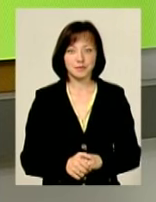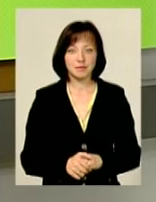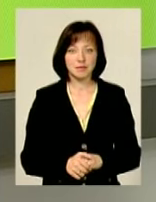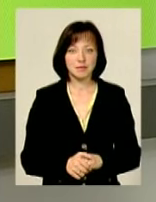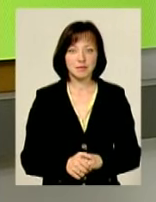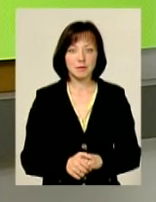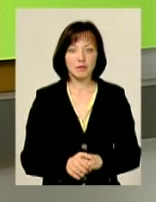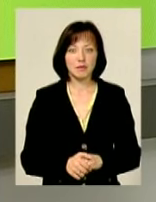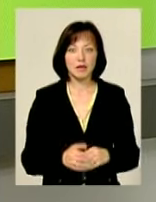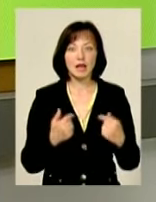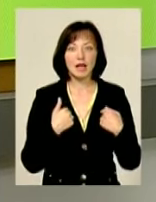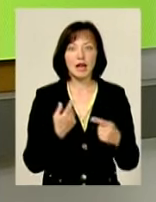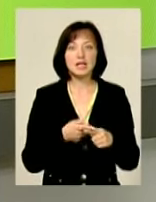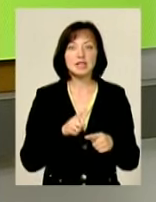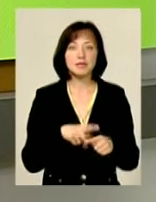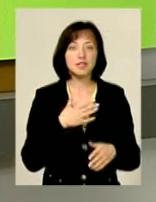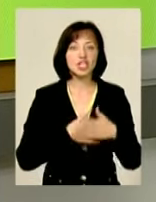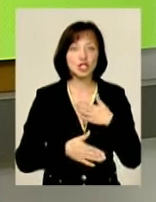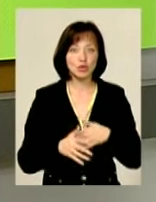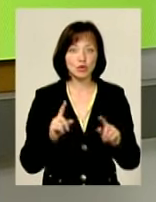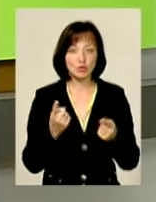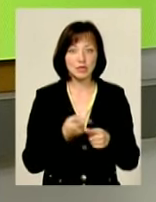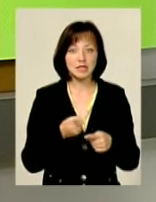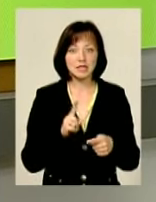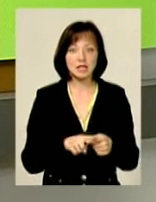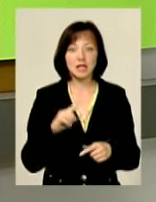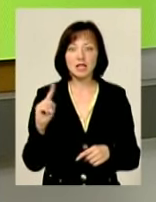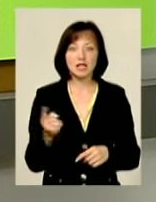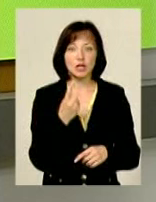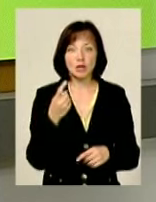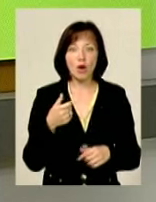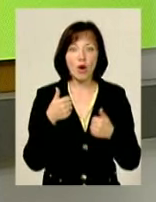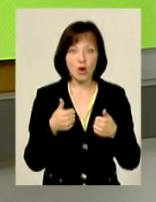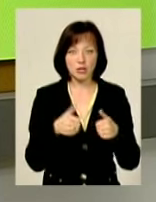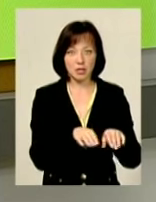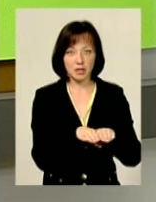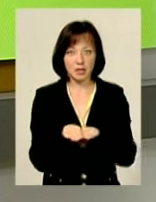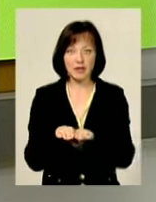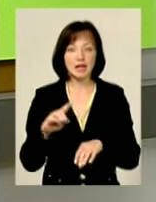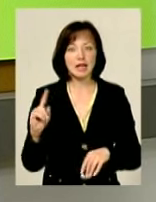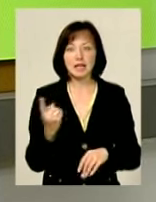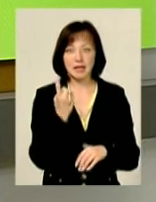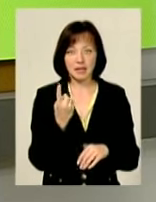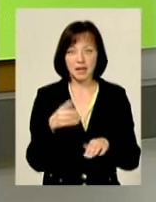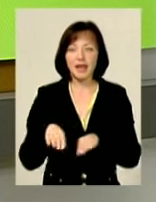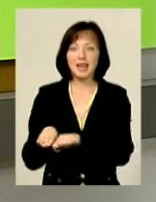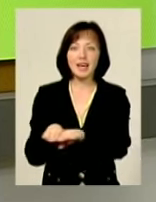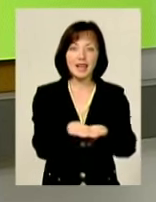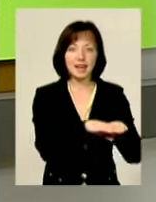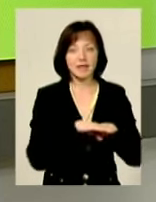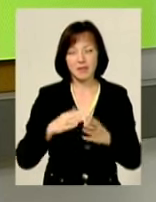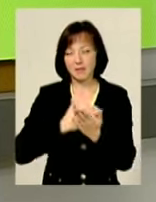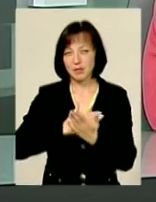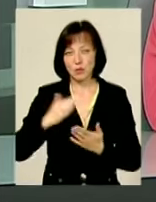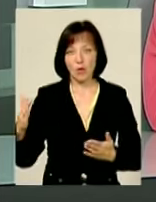І я цим тішуся. Чому? Тому що це єдиний хороший рівень. Єдиний рівень високої